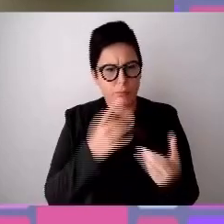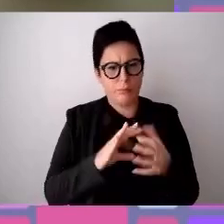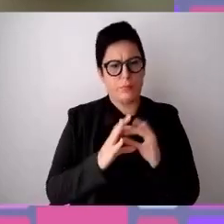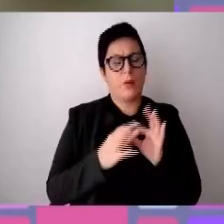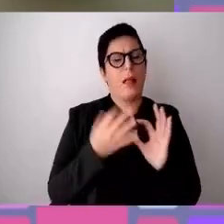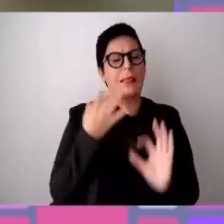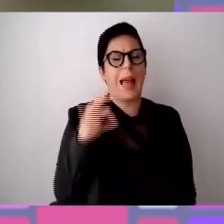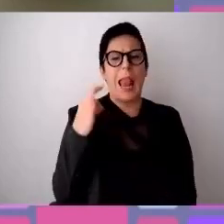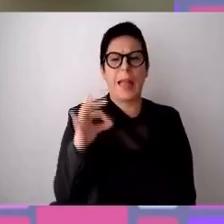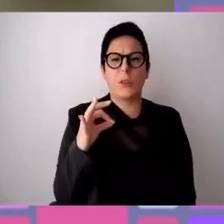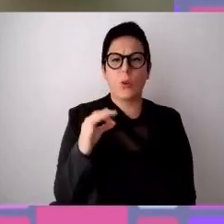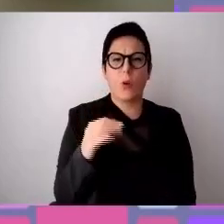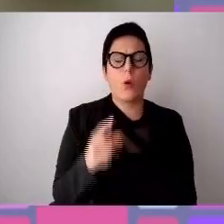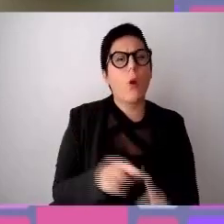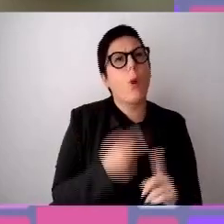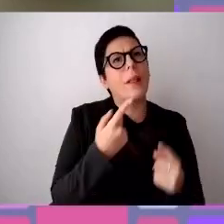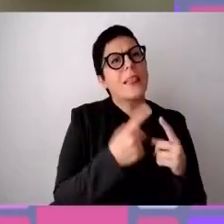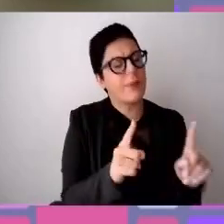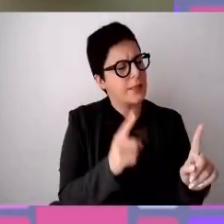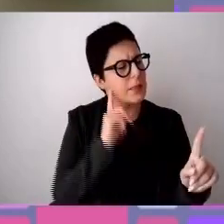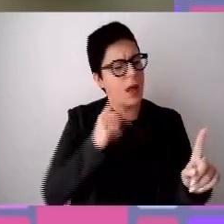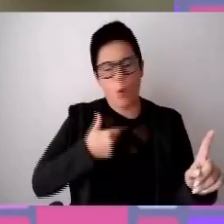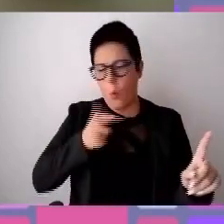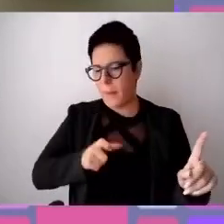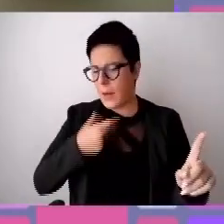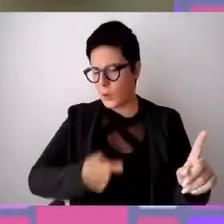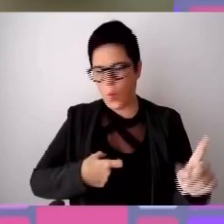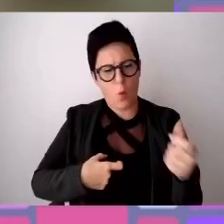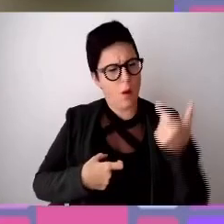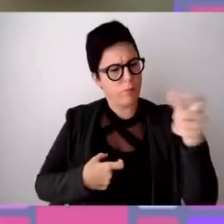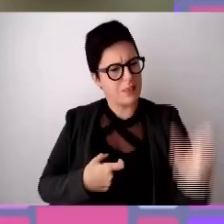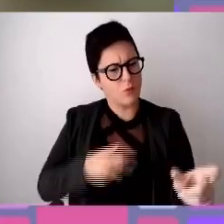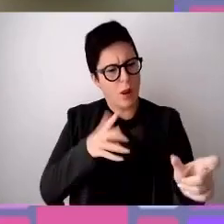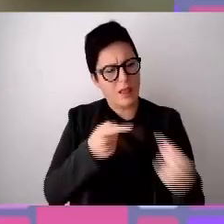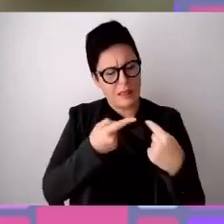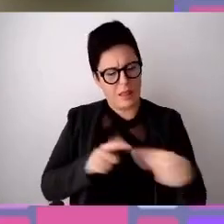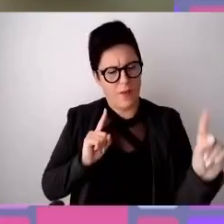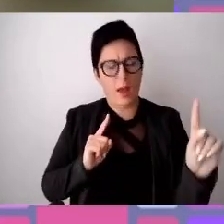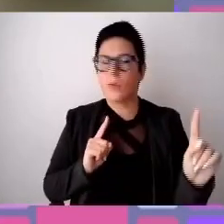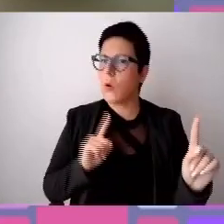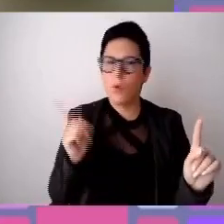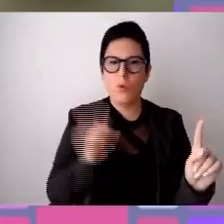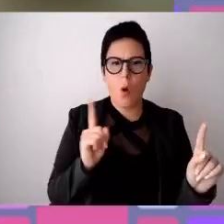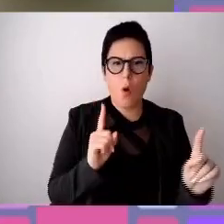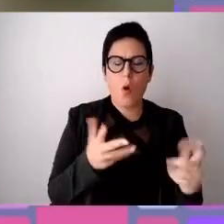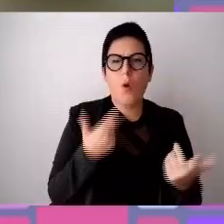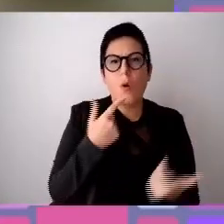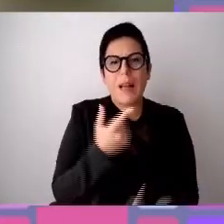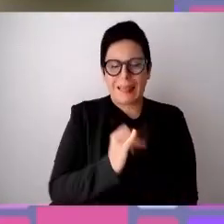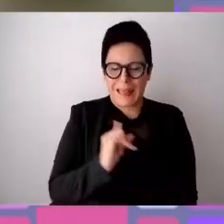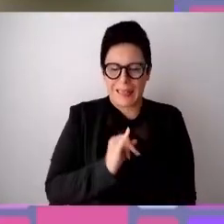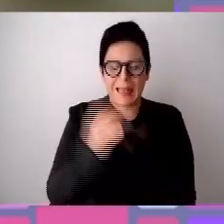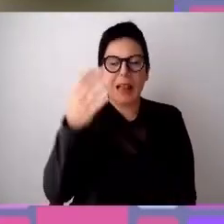qualcuno può essere differente rispetto a qualcun altro, fare in maniera differente, ma parliamo di quali talenti, quali identità noi